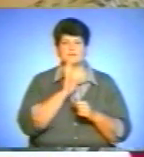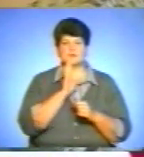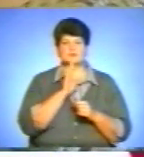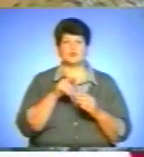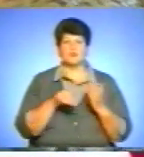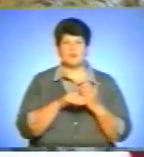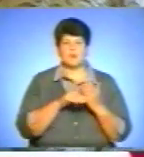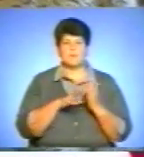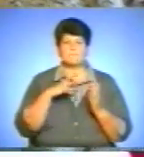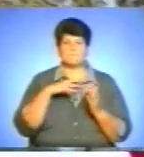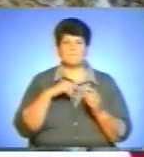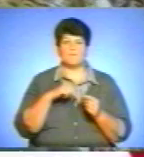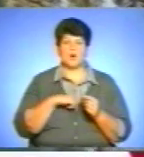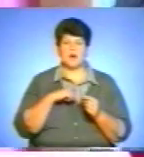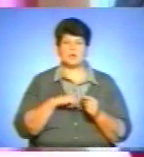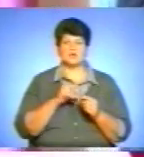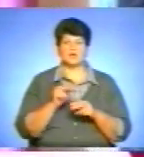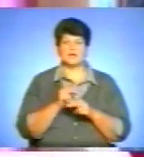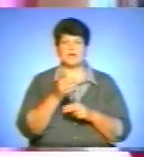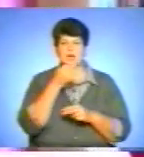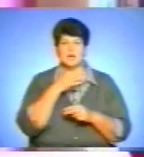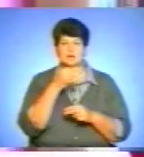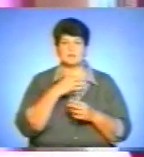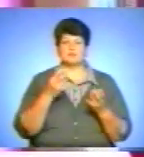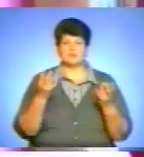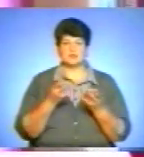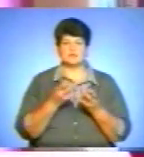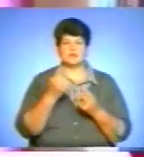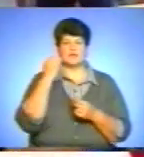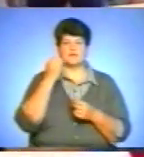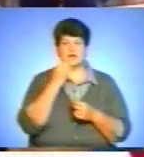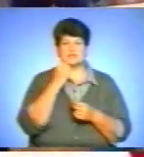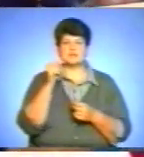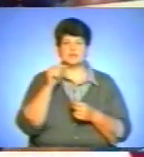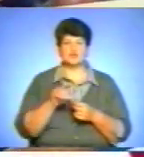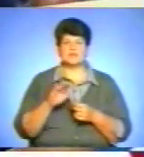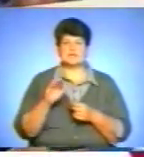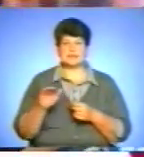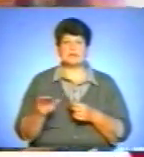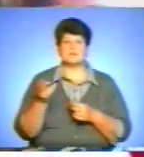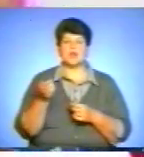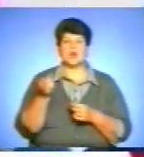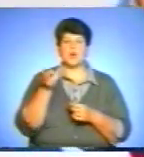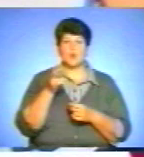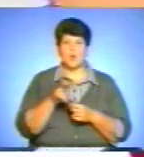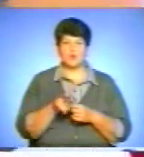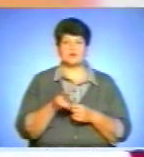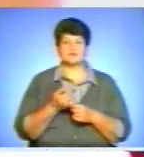допомагають як морально, так і лікам, які є дуже потрібні. Я вдячна за те, що ті діти приходять і